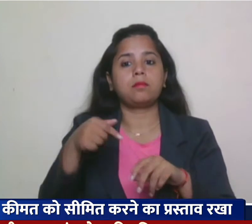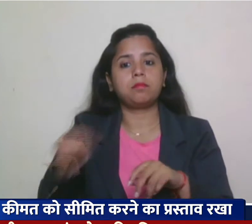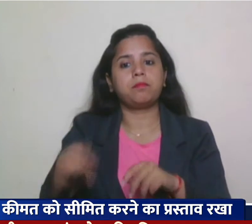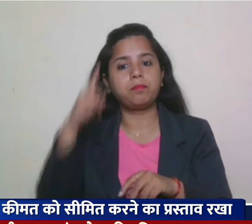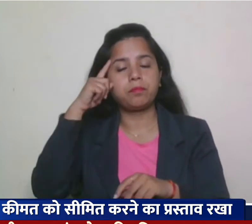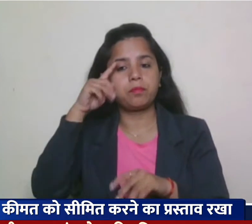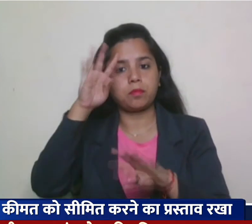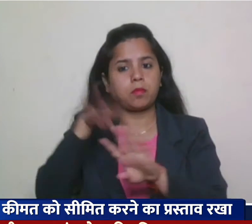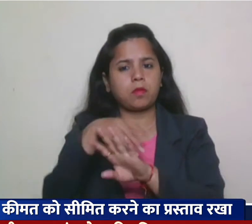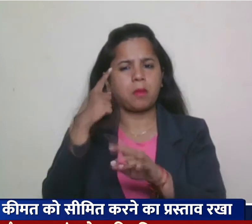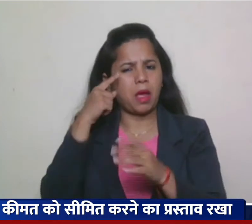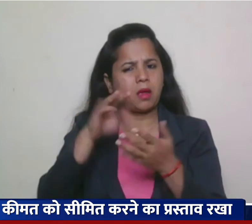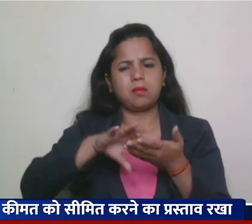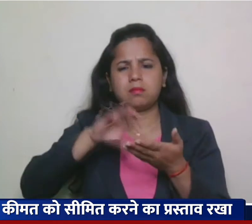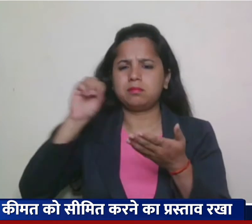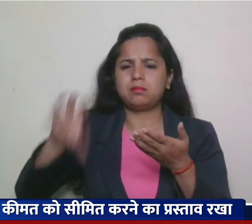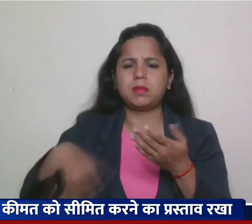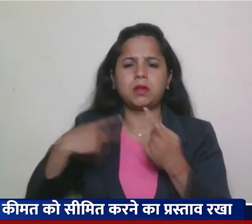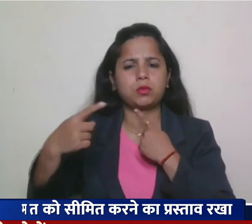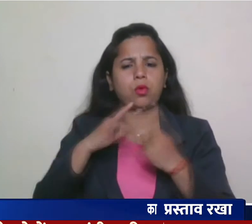हटा दिया जाना चाहिए